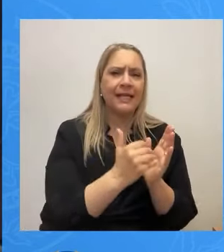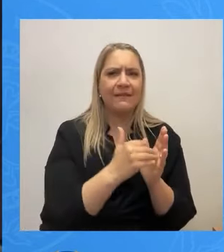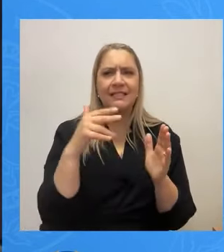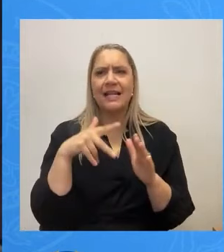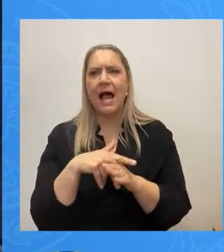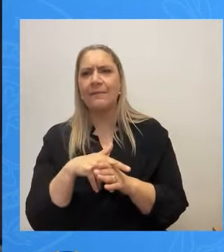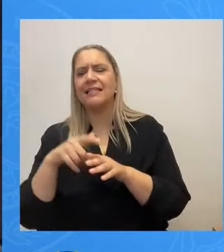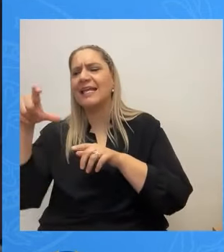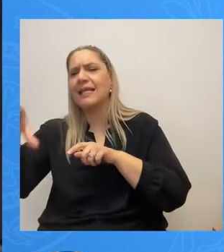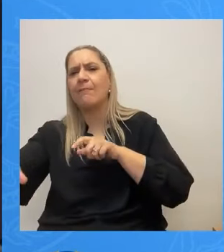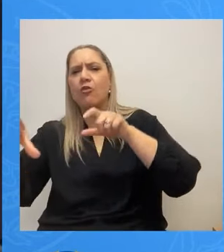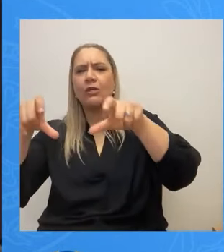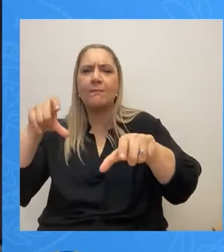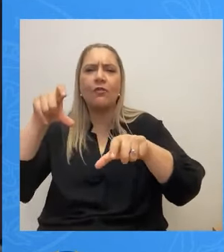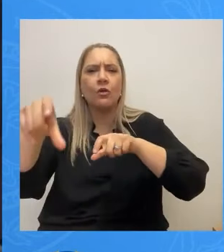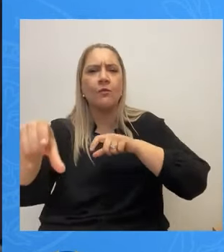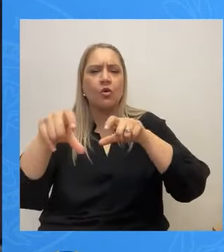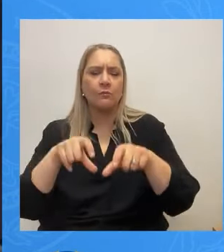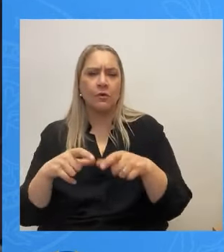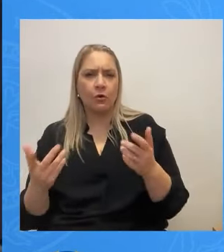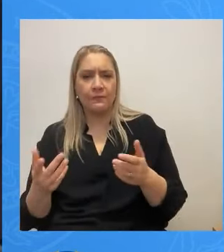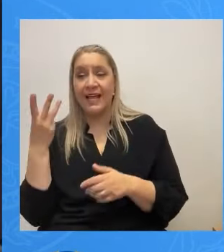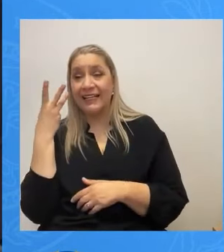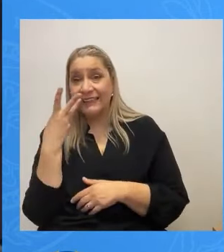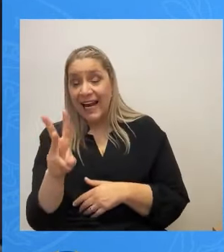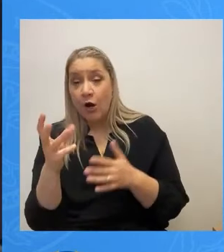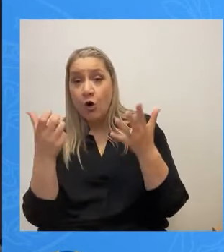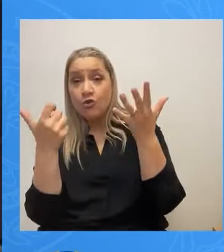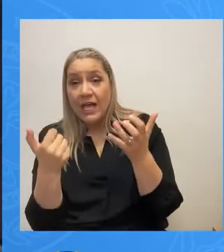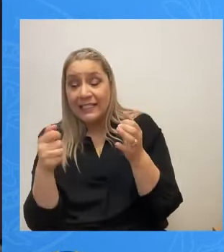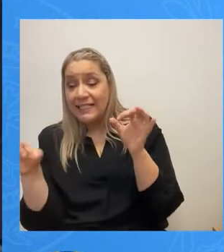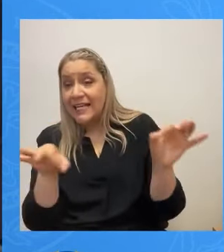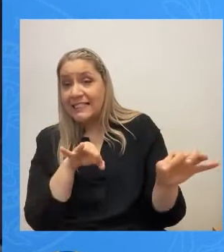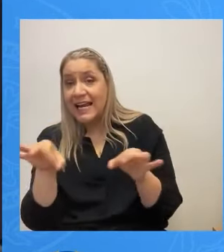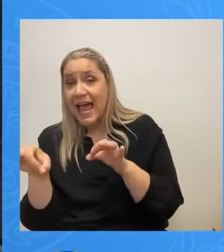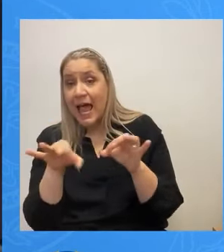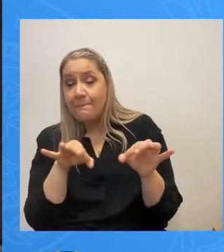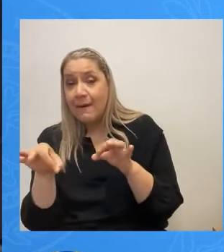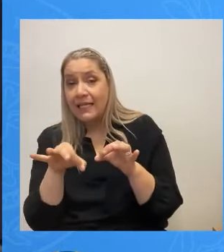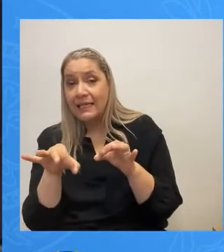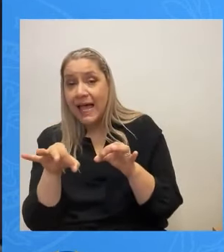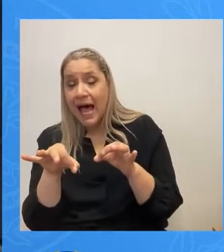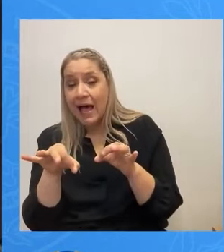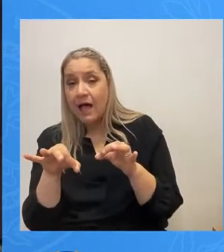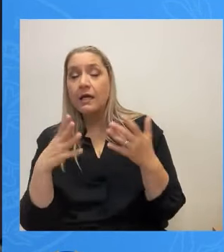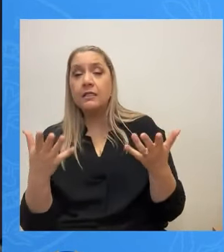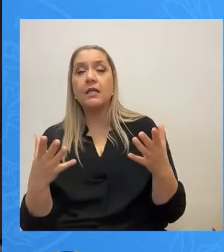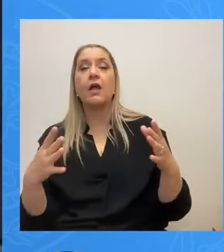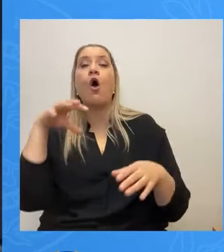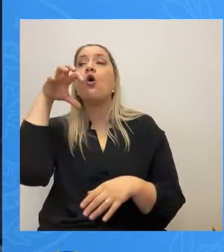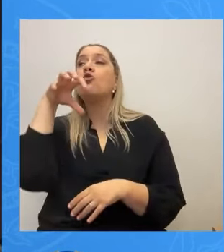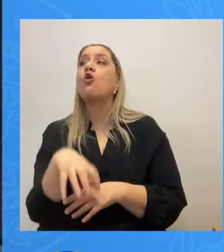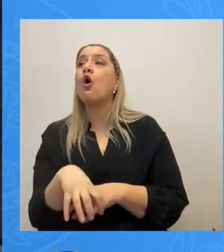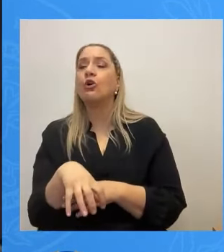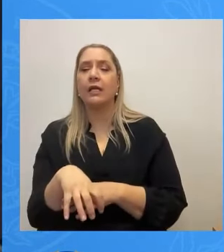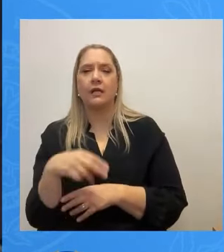Γήπεδο το ένα, γήπεδο το άλλο. και 360 στρέμματα χαρακτηρισμένα κοινόχρη στη χώρη σε αυτή την